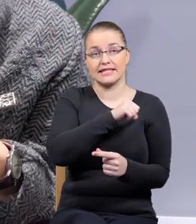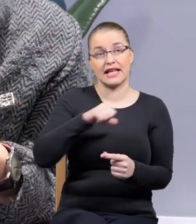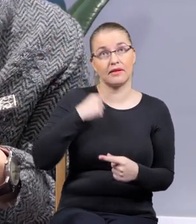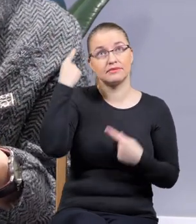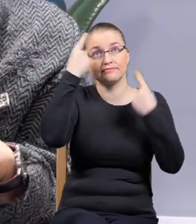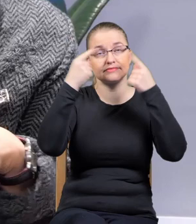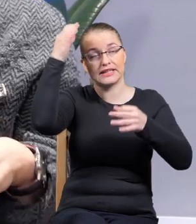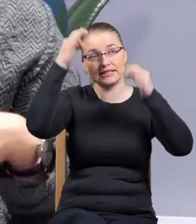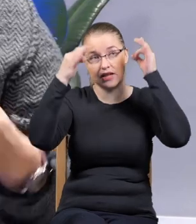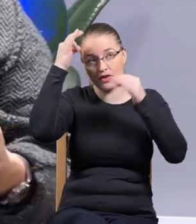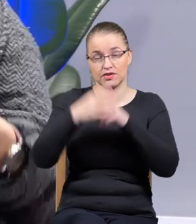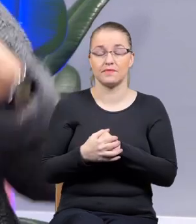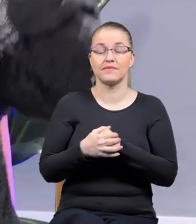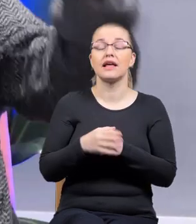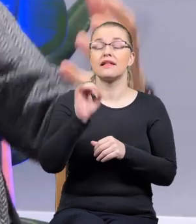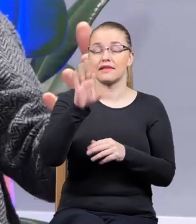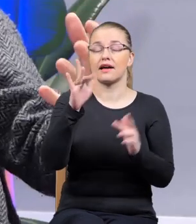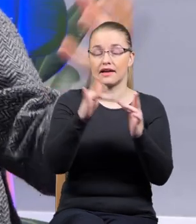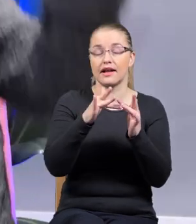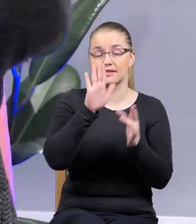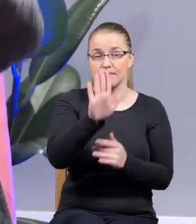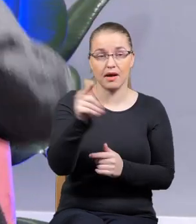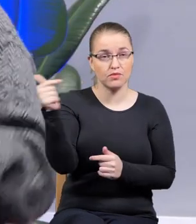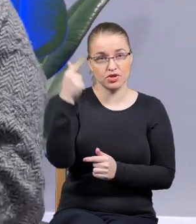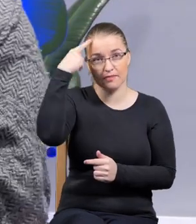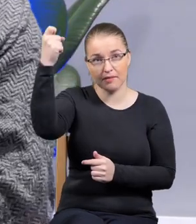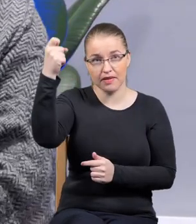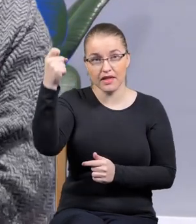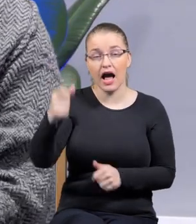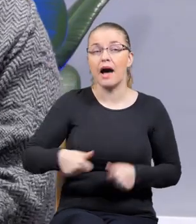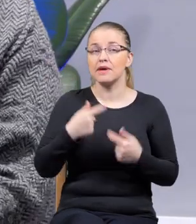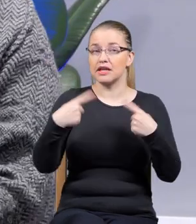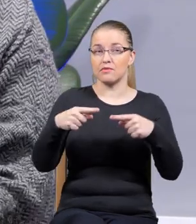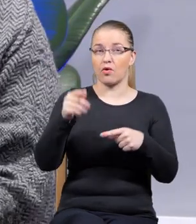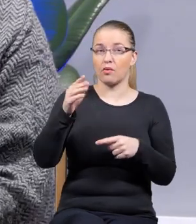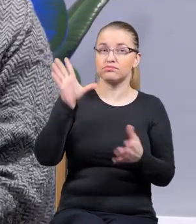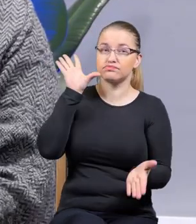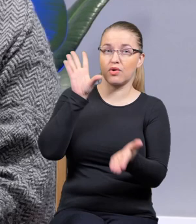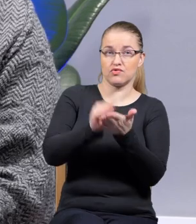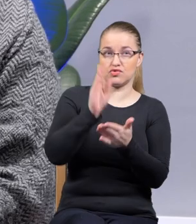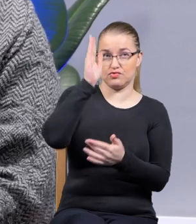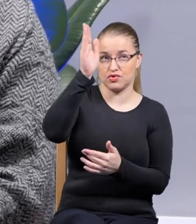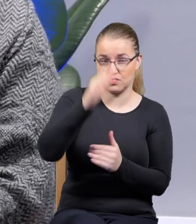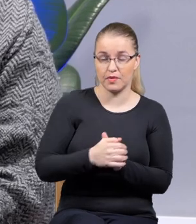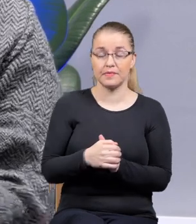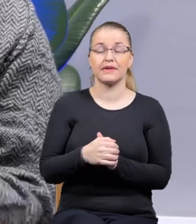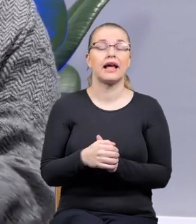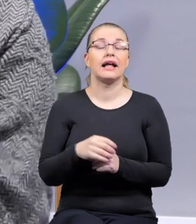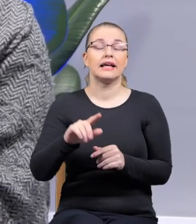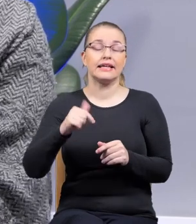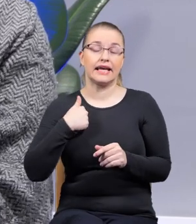i jasne, masz rację mówiąc, że musimy pamiętać, żeby się to nie przydarzyło, ale też